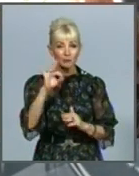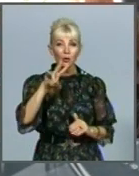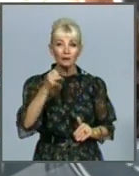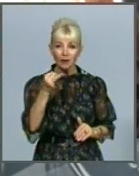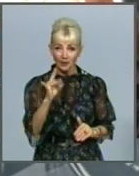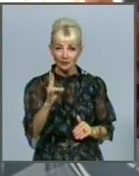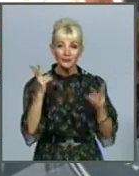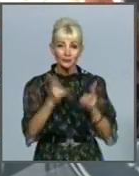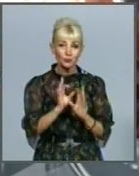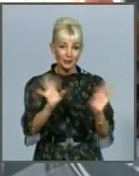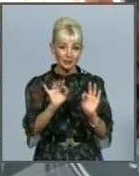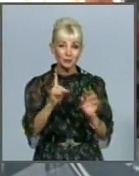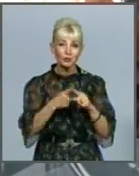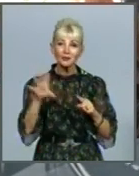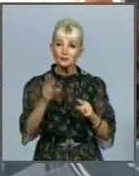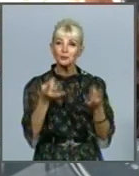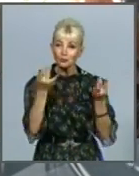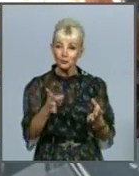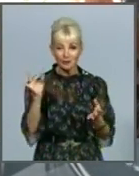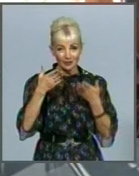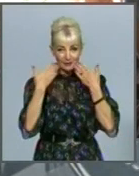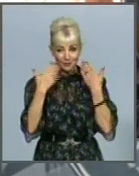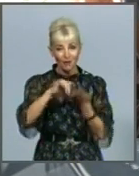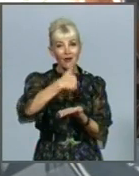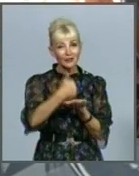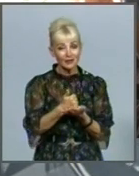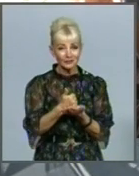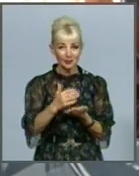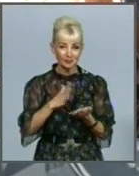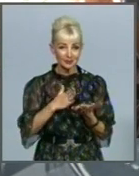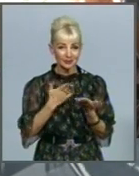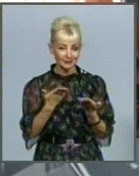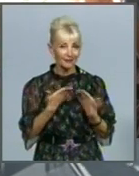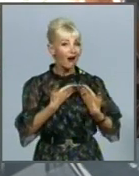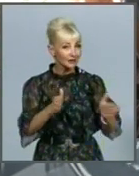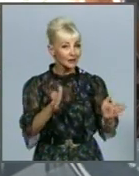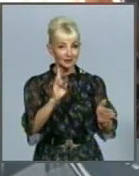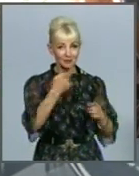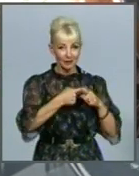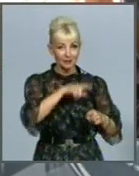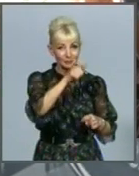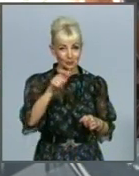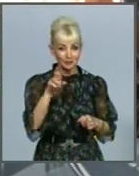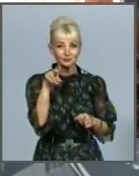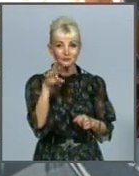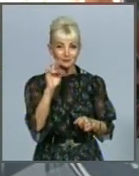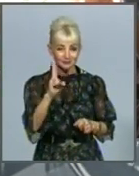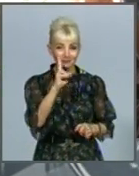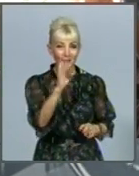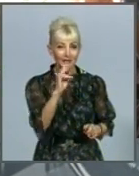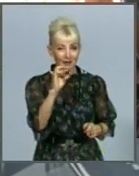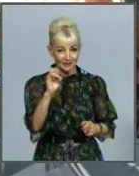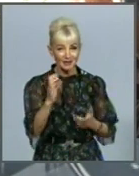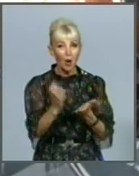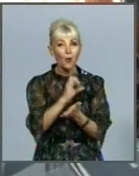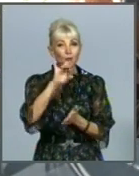що це все просто, це все легко, це реально. Головне – бути відкритим до цих людей. І блок Кернесу «Успешний Харків» підтримує